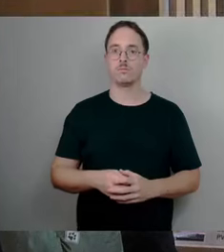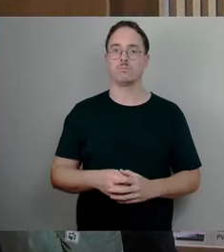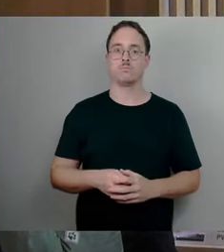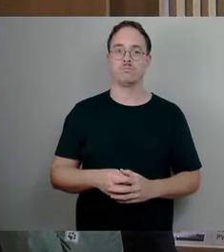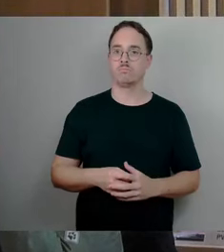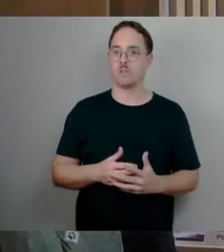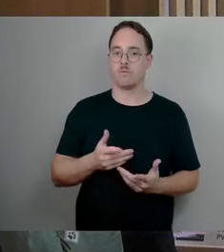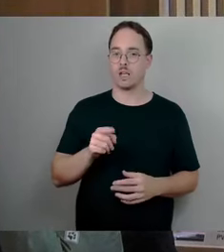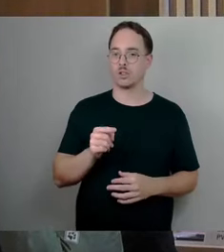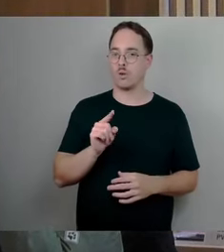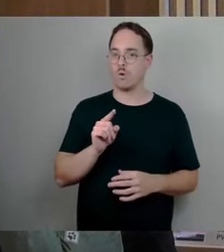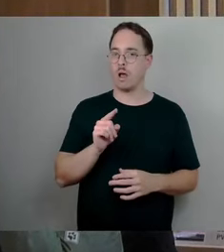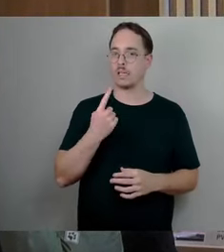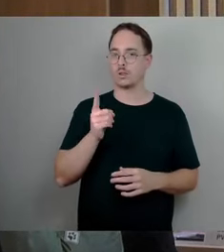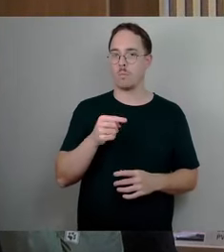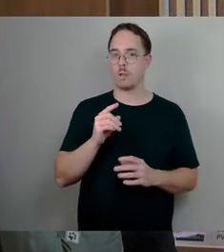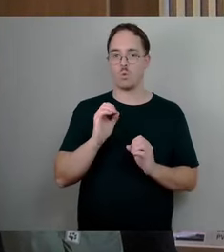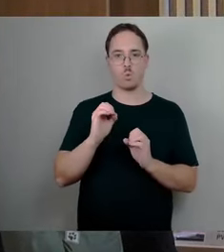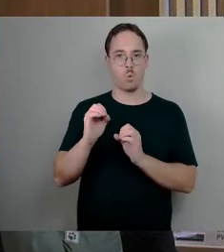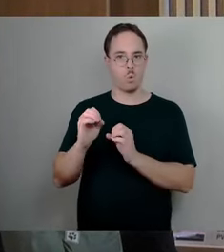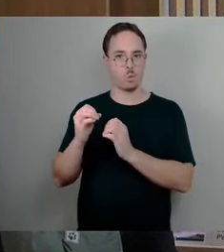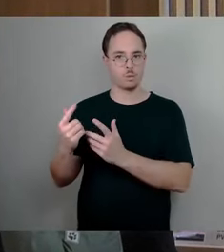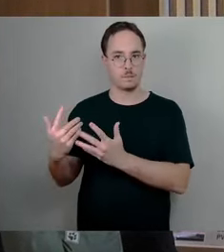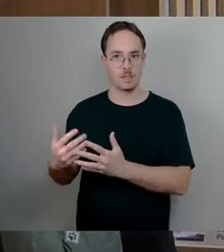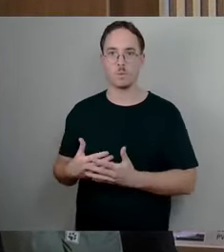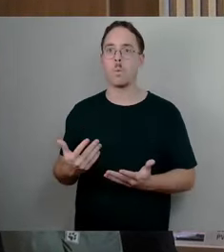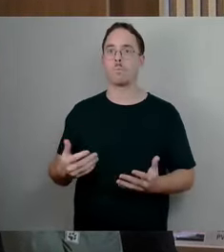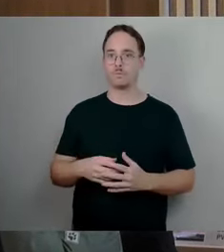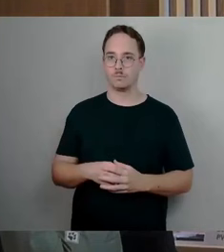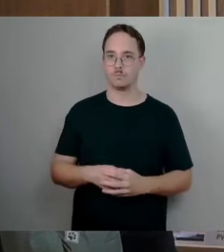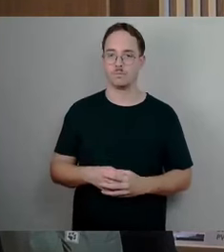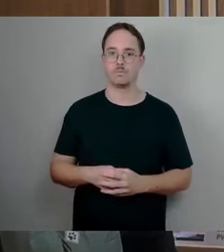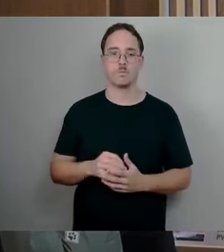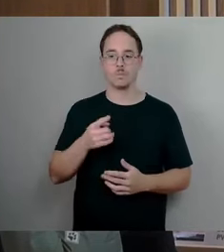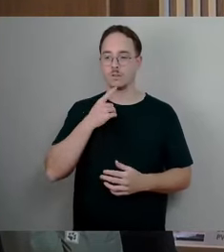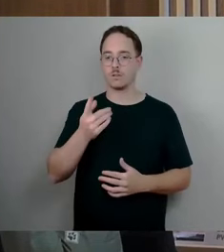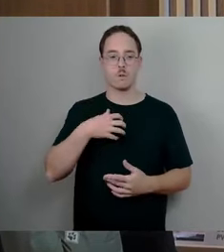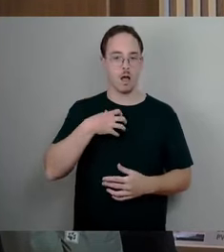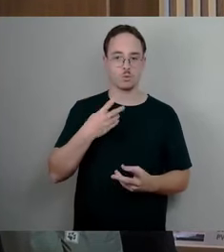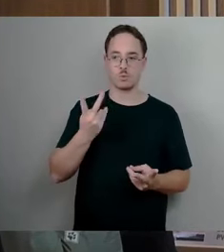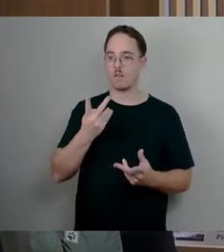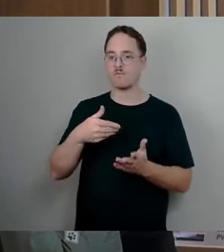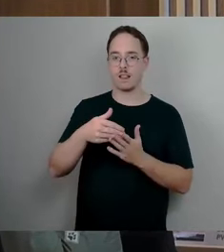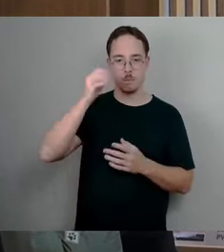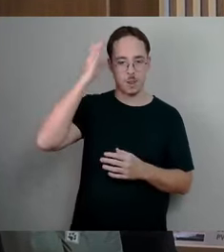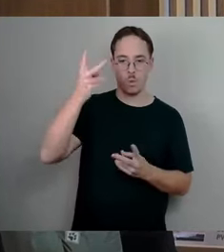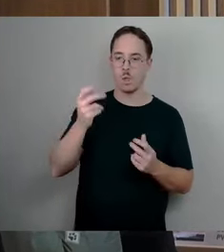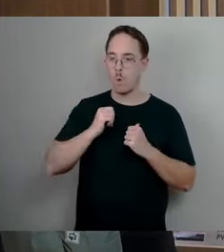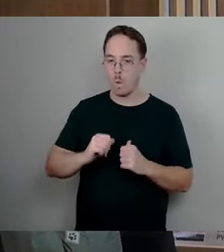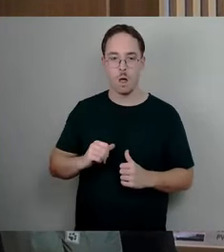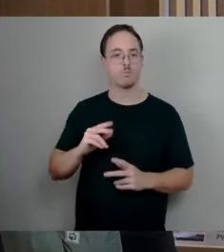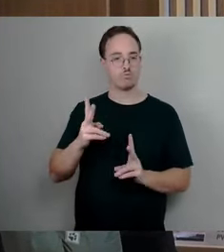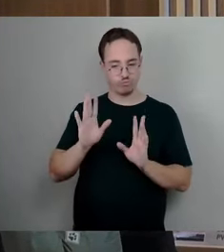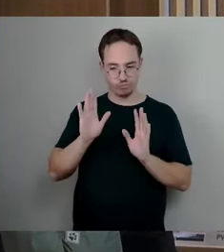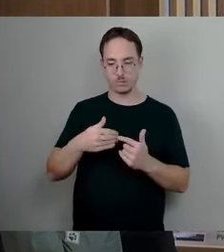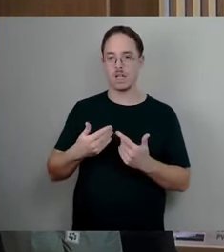Krankheitsbedingte Vertretung, Urlaub und Fortbildung seien im Personalschlüssel abgedeckt, so ihre Antwort. Deswegen meine Frage an